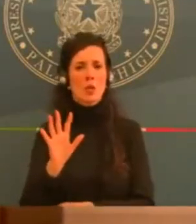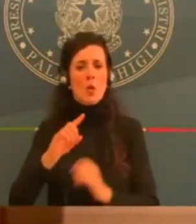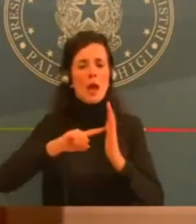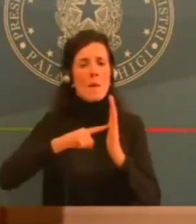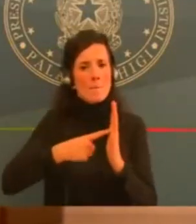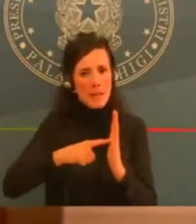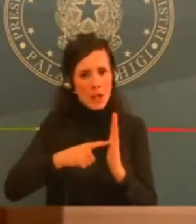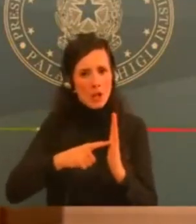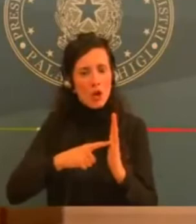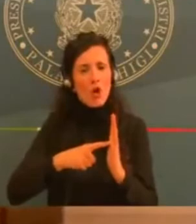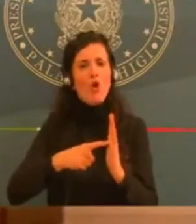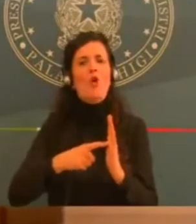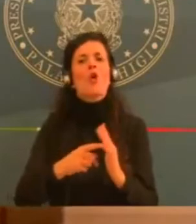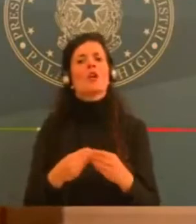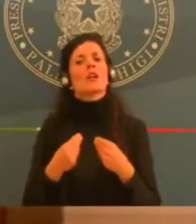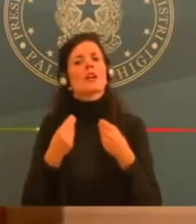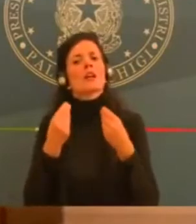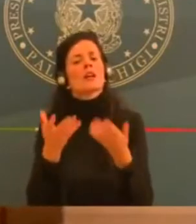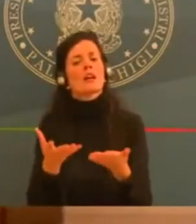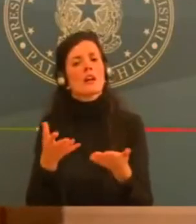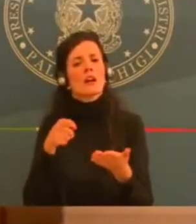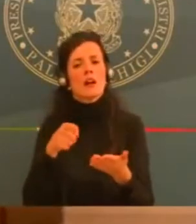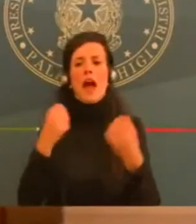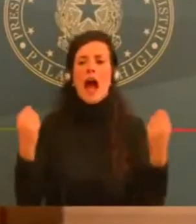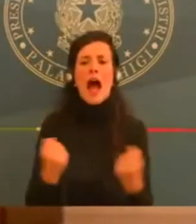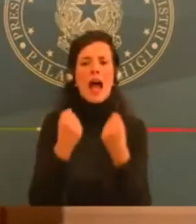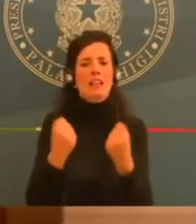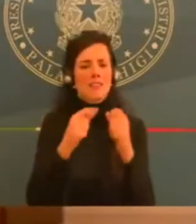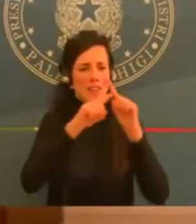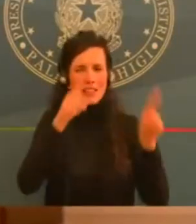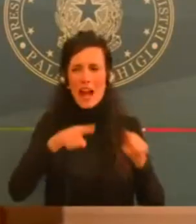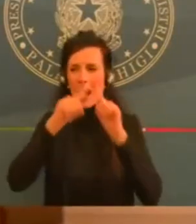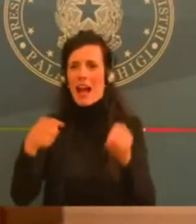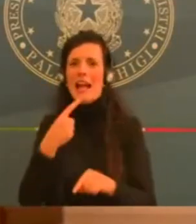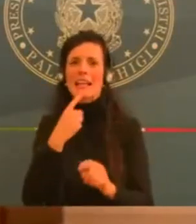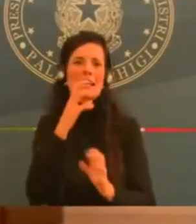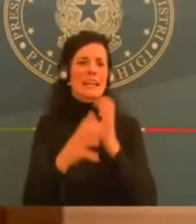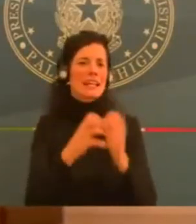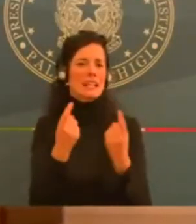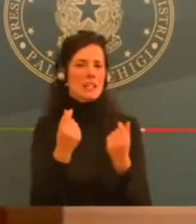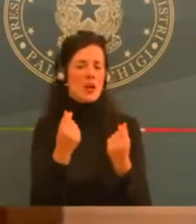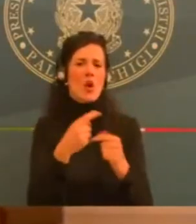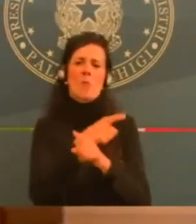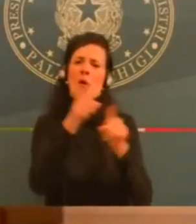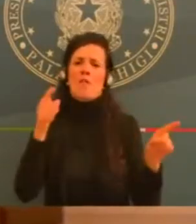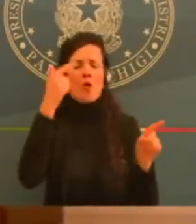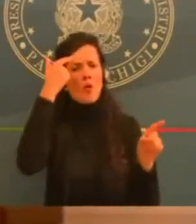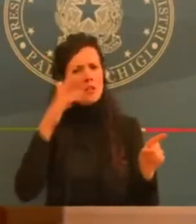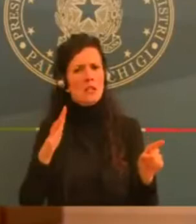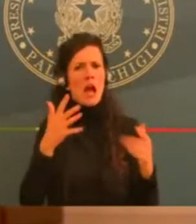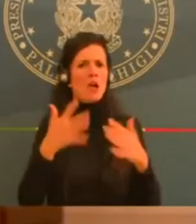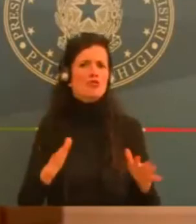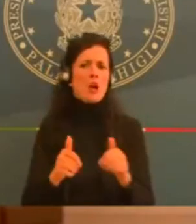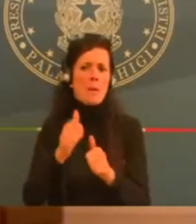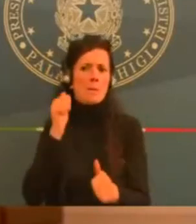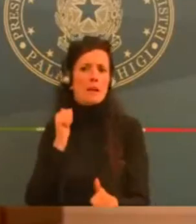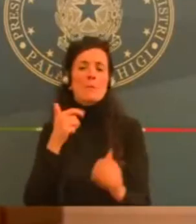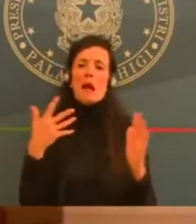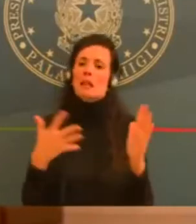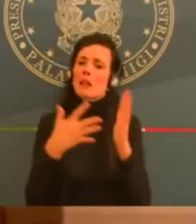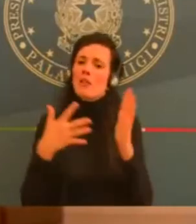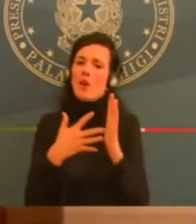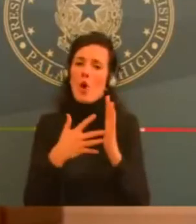difficoltà per le chiusure? E ancora, lei ha parlato di due persone soltanto extra i conviventi da poter